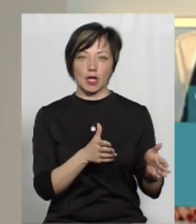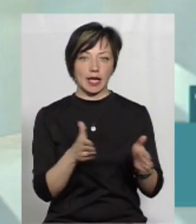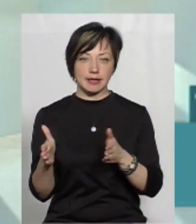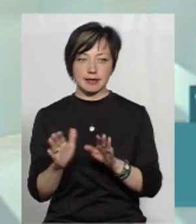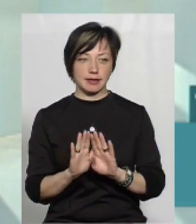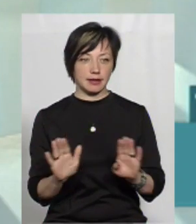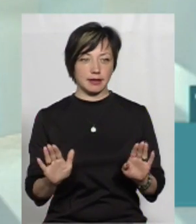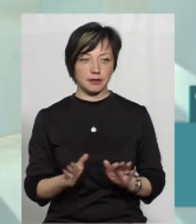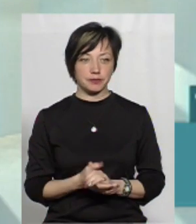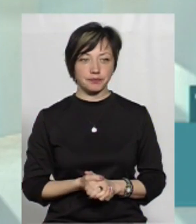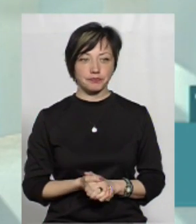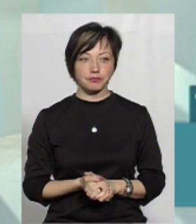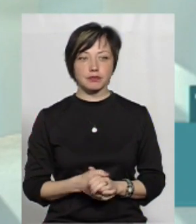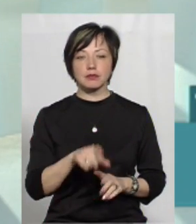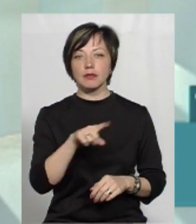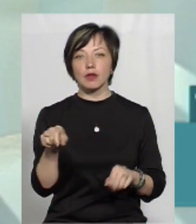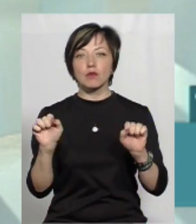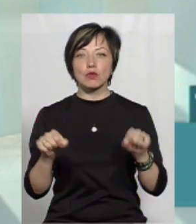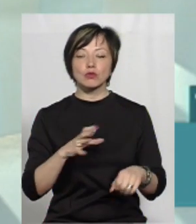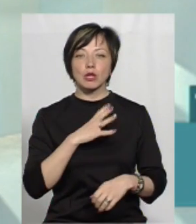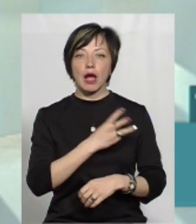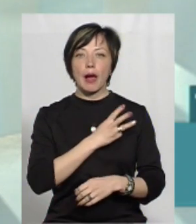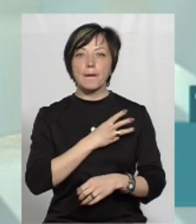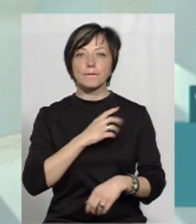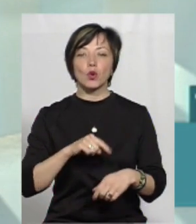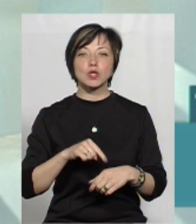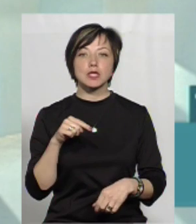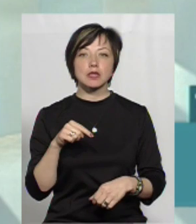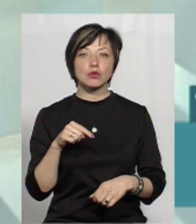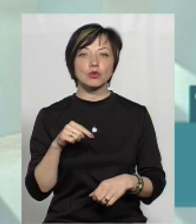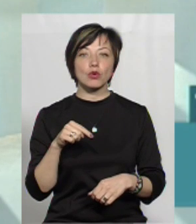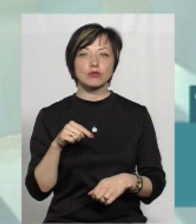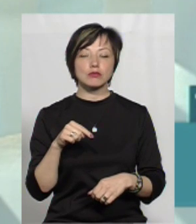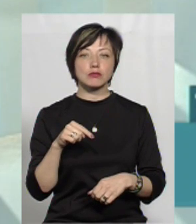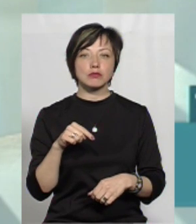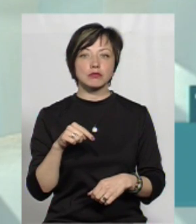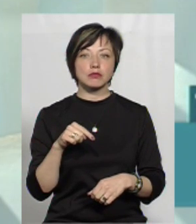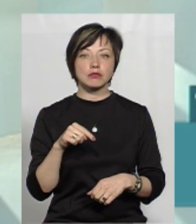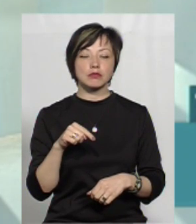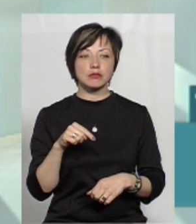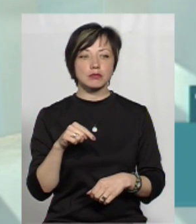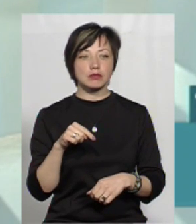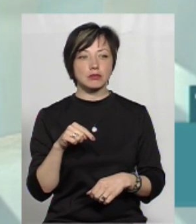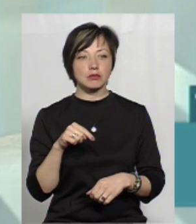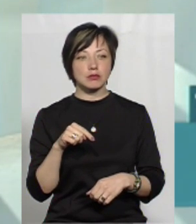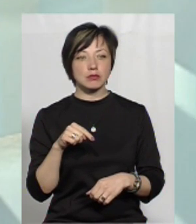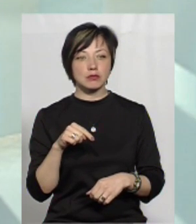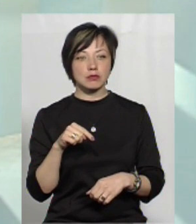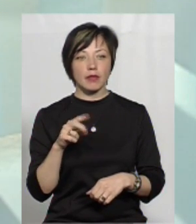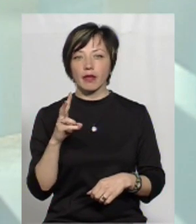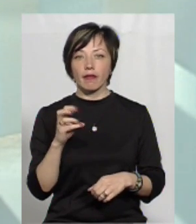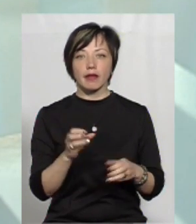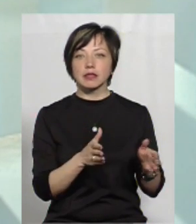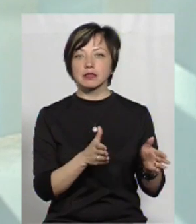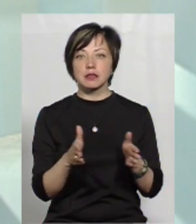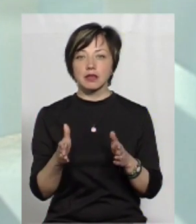Емоційно незрілі. Вони можуть бути емоційно не те, що